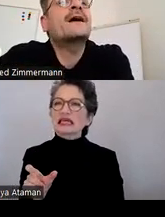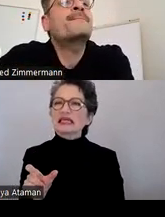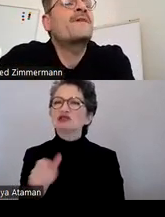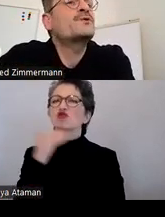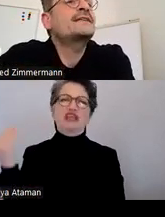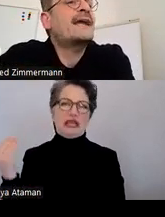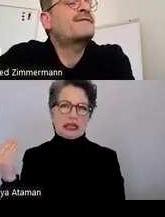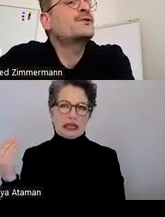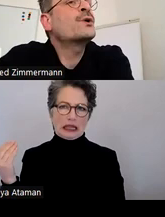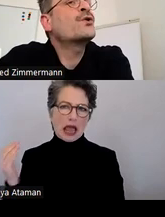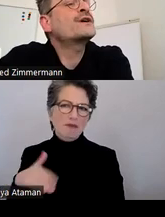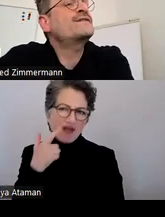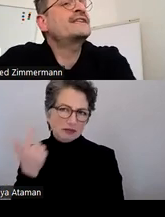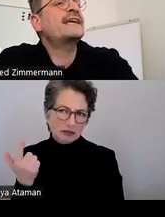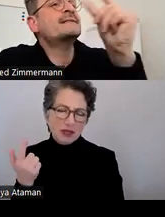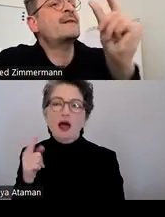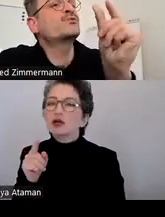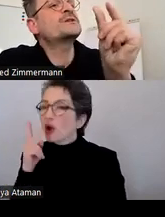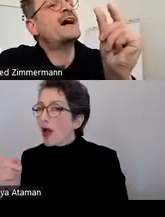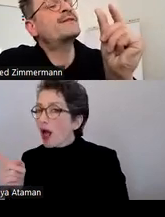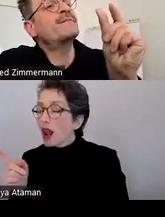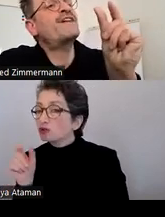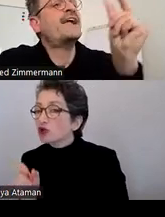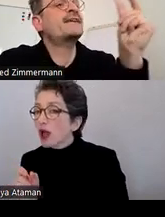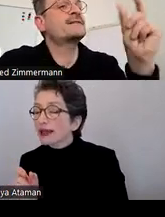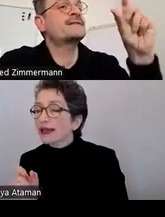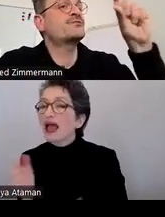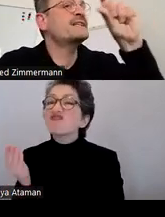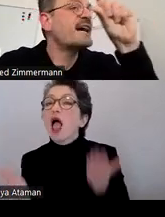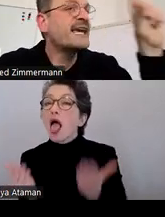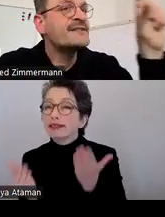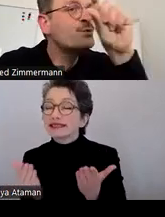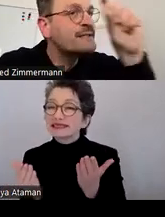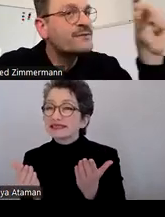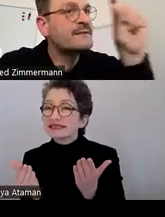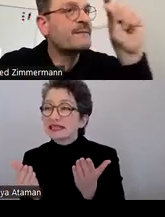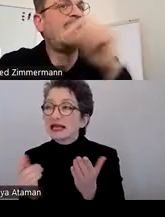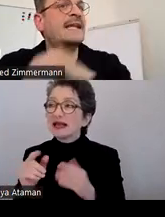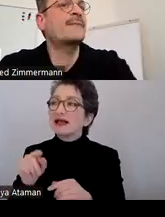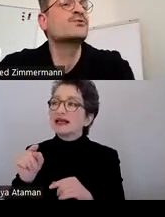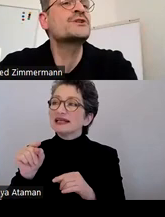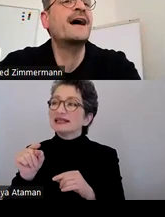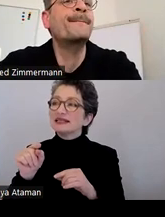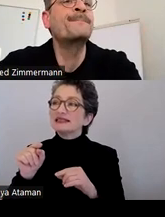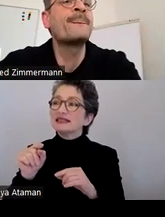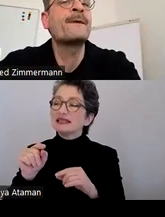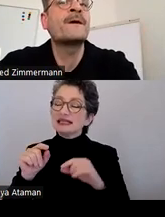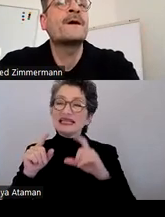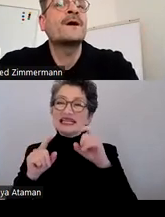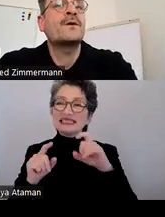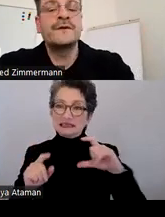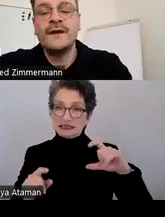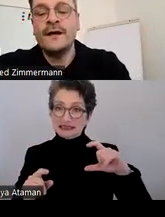dann wird hier einfach nur geguckt, wie dick ist der Buchstabe im Verhältnis zu dieser X-Hühe, zu diesem Kern der Buchstaben.